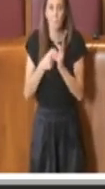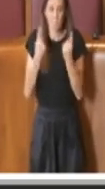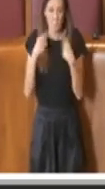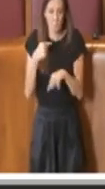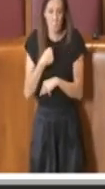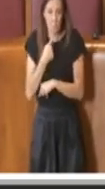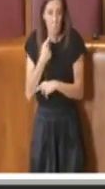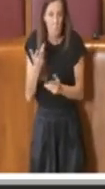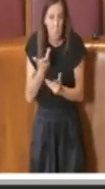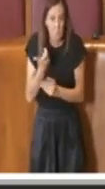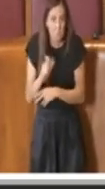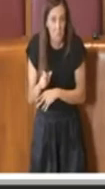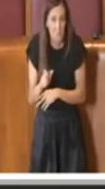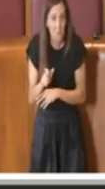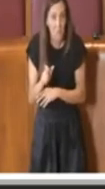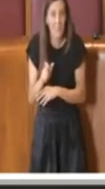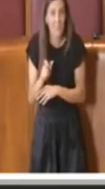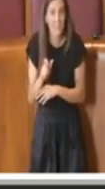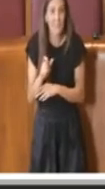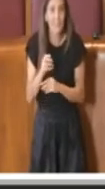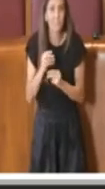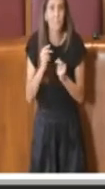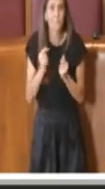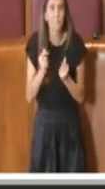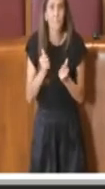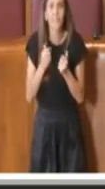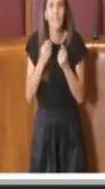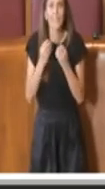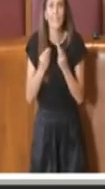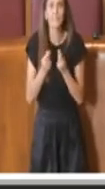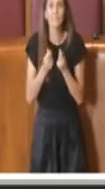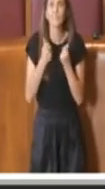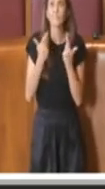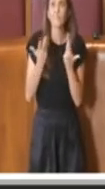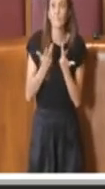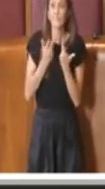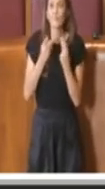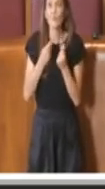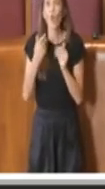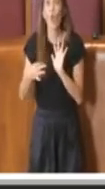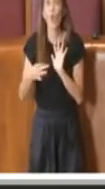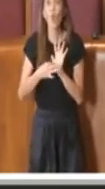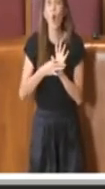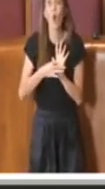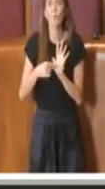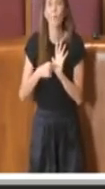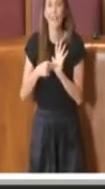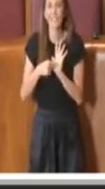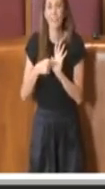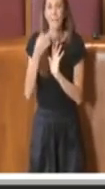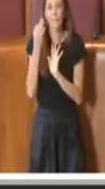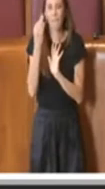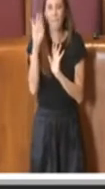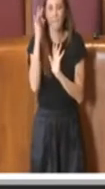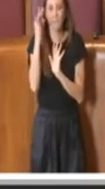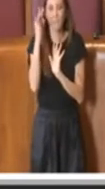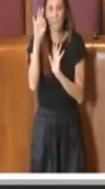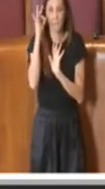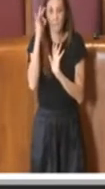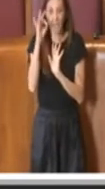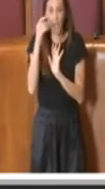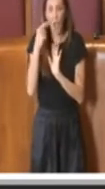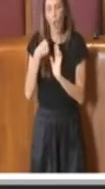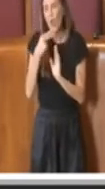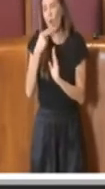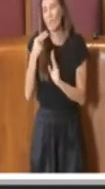una normativa speciale, la chiamo così perché